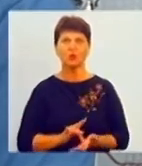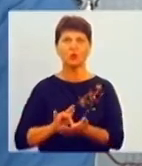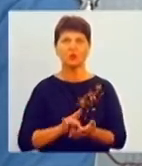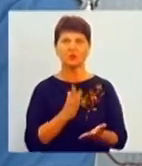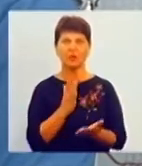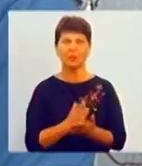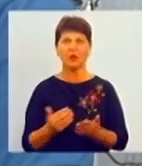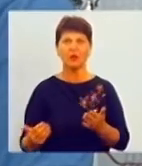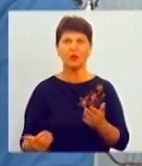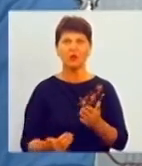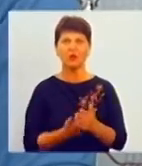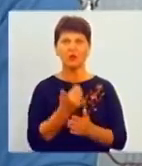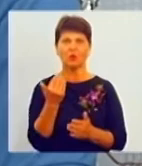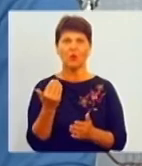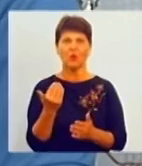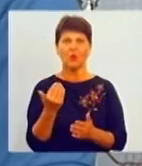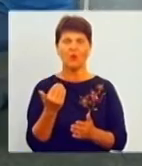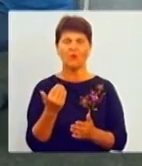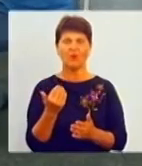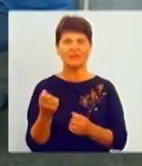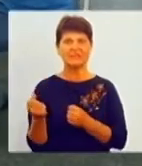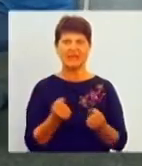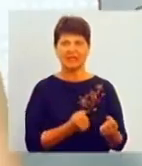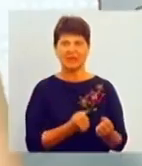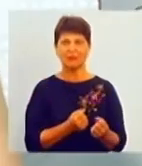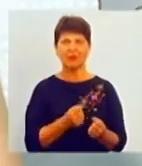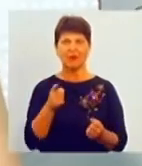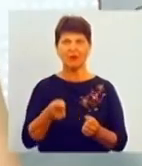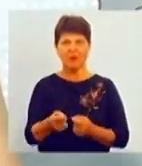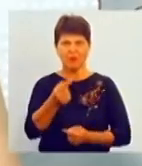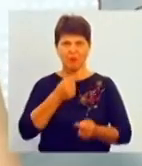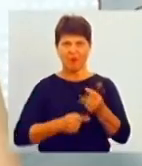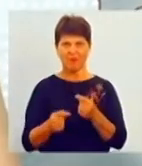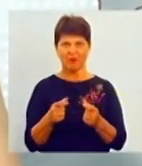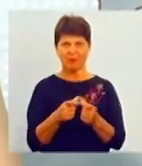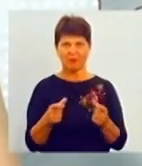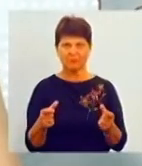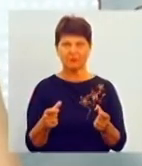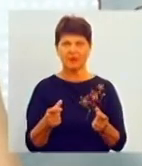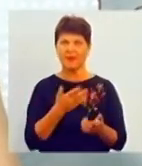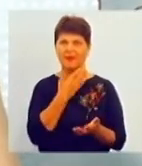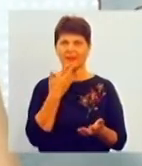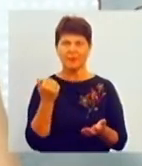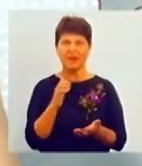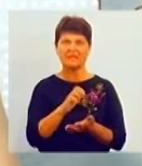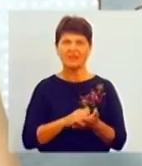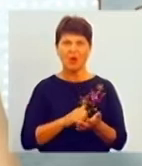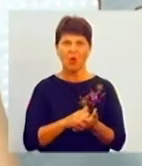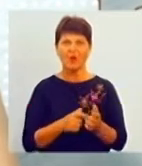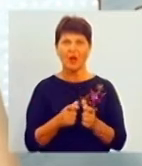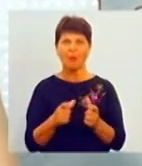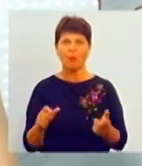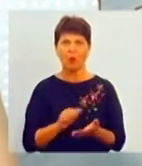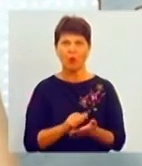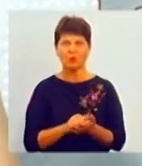продукт туроператора страховкової затримки рейсів, вони по поверненню, якщо не мають цей страховий поліс, належним чином оформили документи, отримають